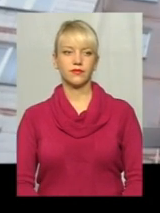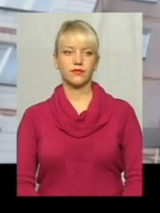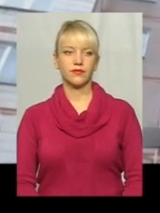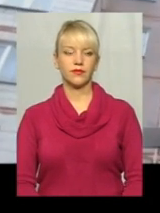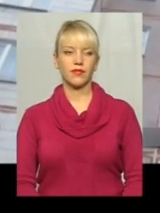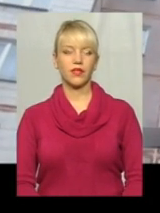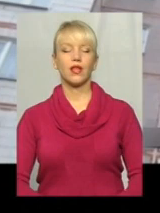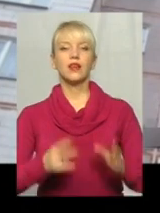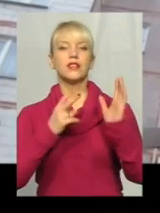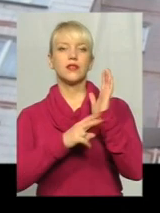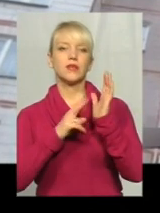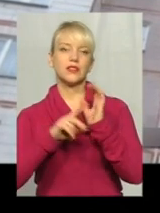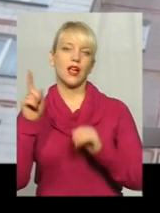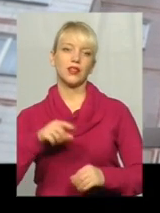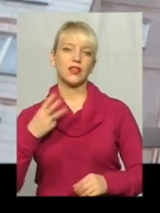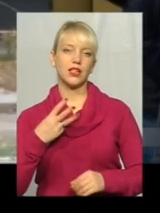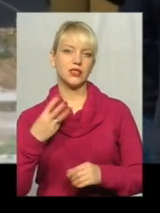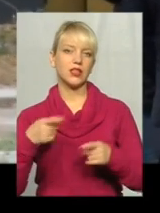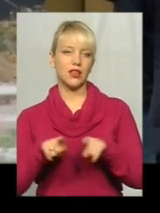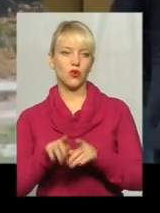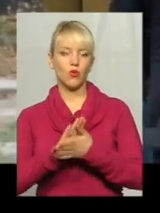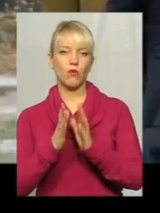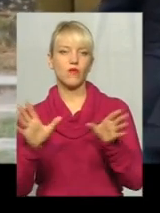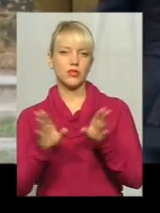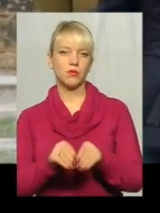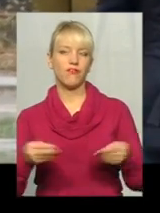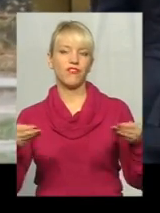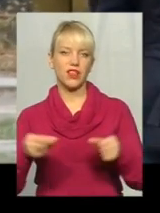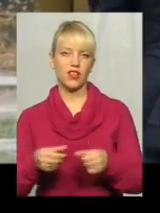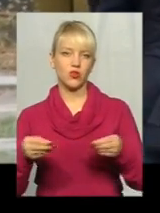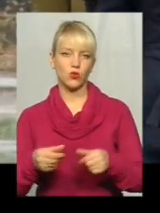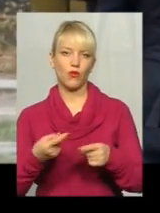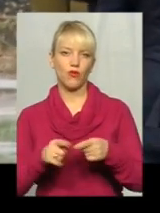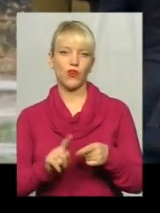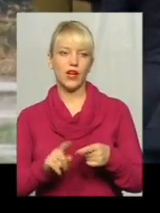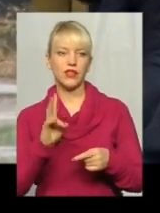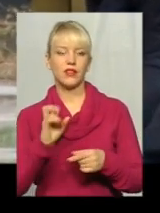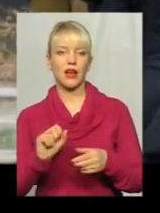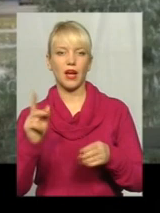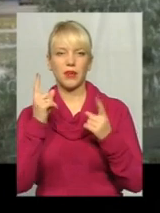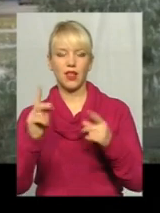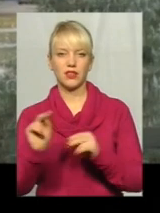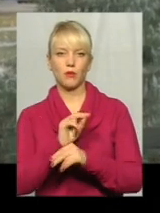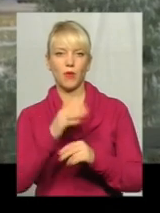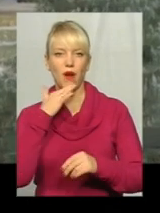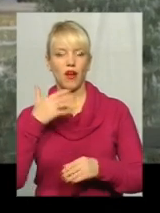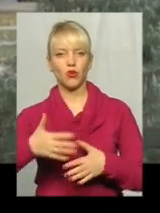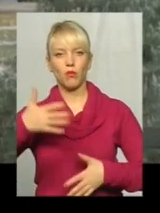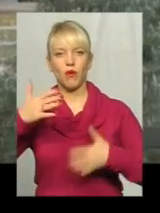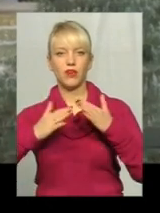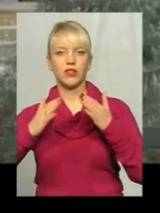70 на 30. Такі умови співфінансування на капітальний ремонт багатоповерхівок, де 70%